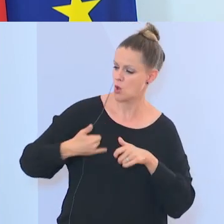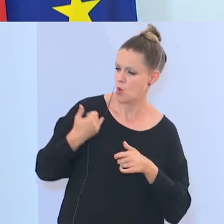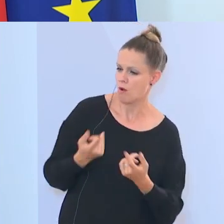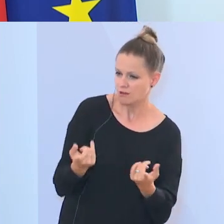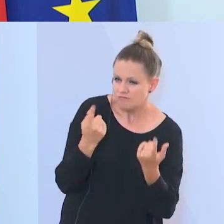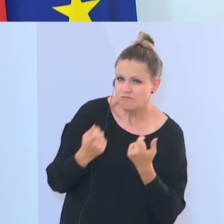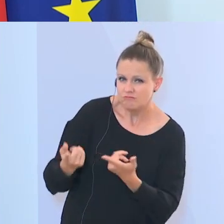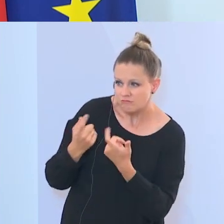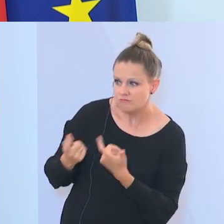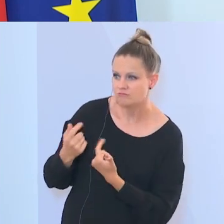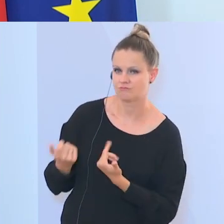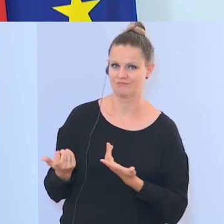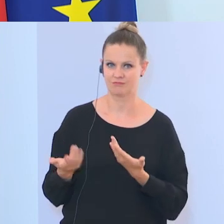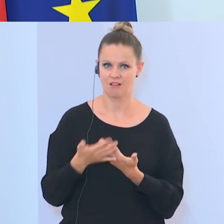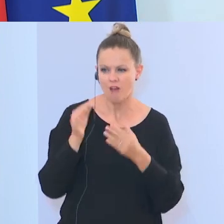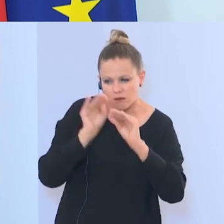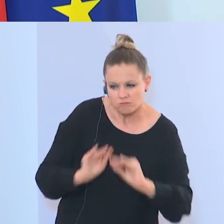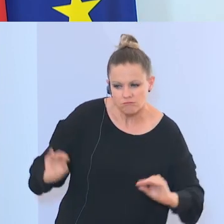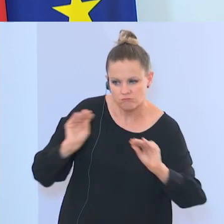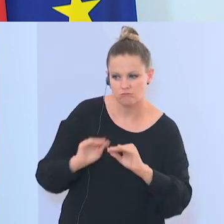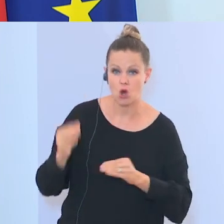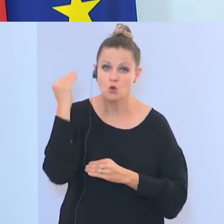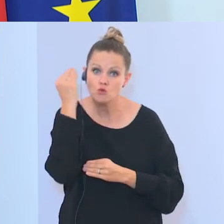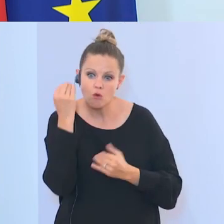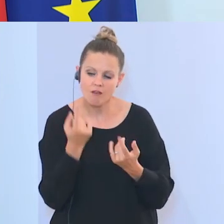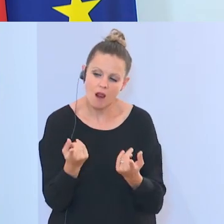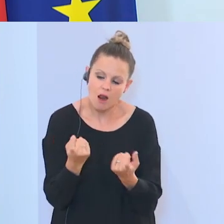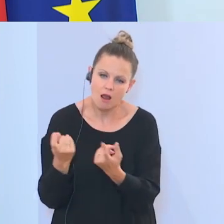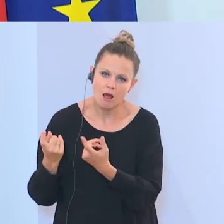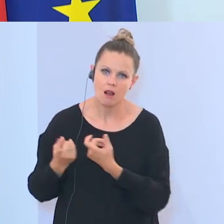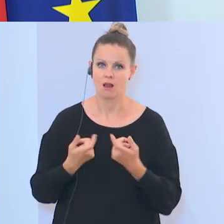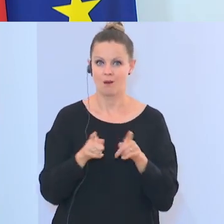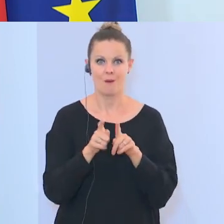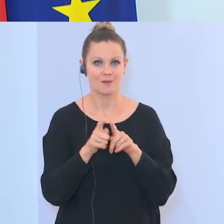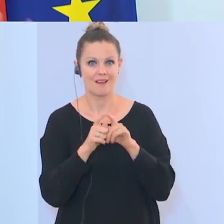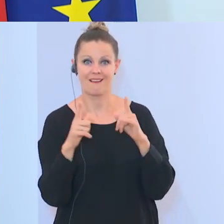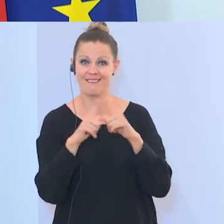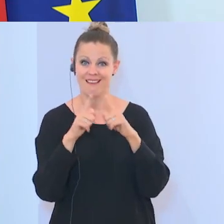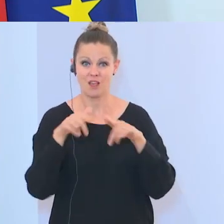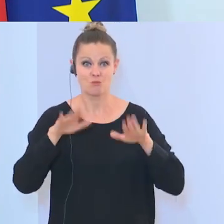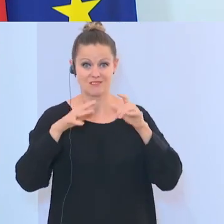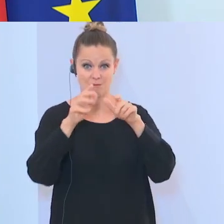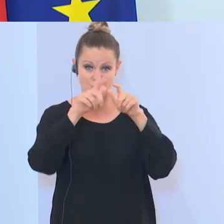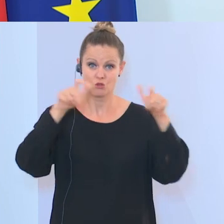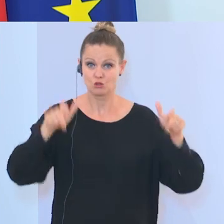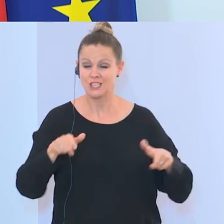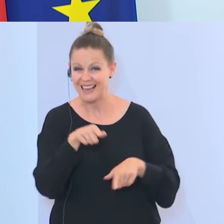mit welchen zum Beispiel Lehrmaterialien an Schulen oder in Moscheen oder durch andere Medien,